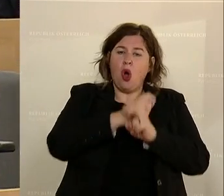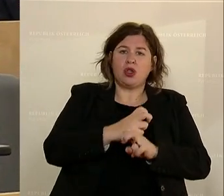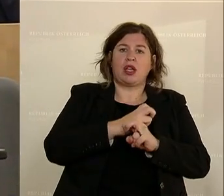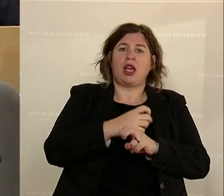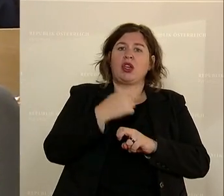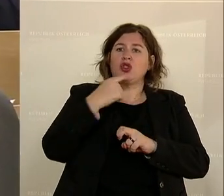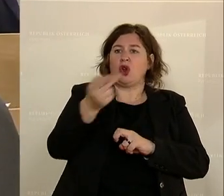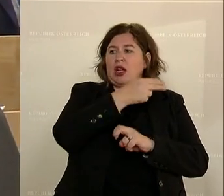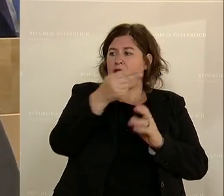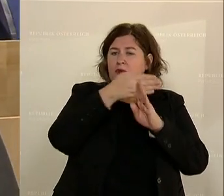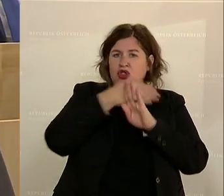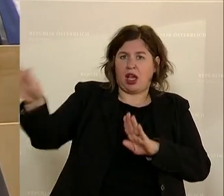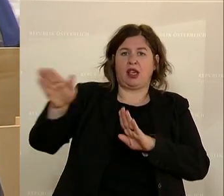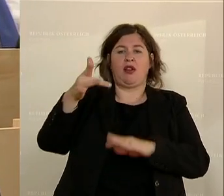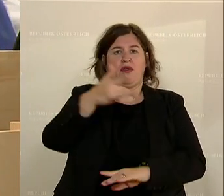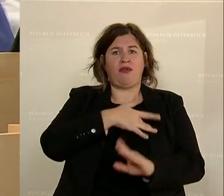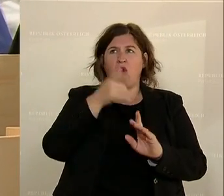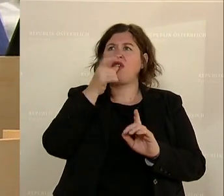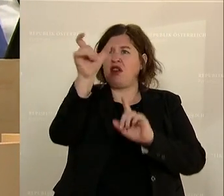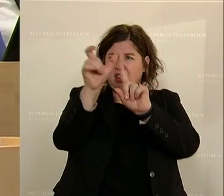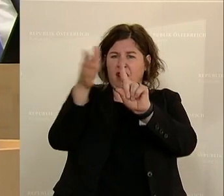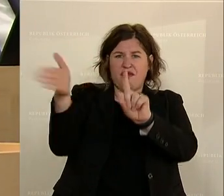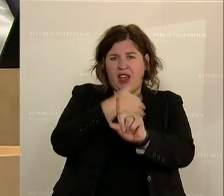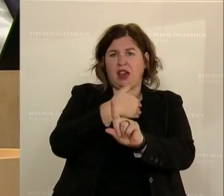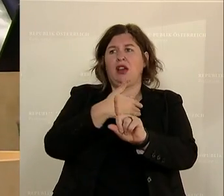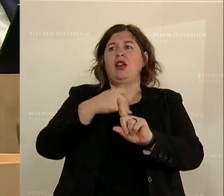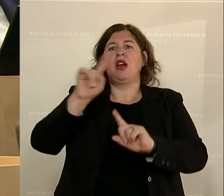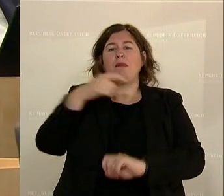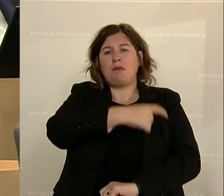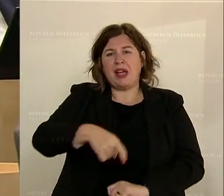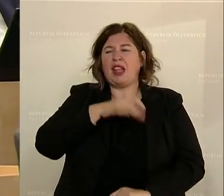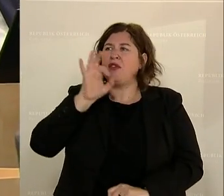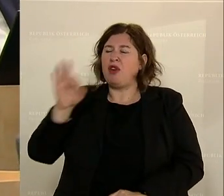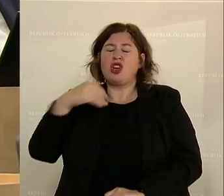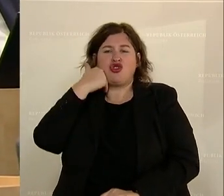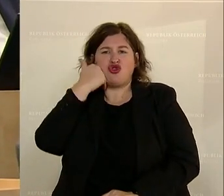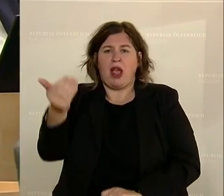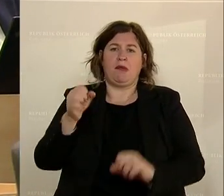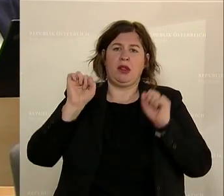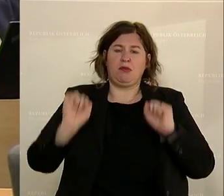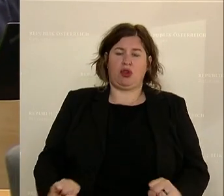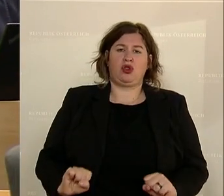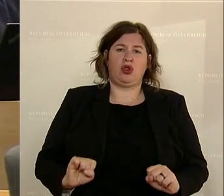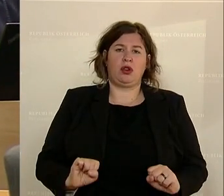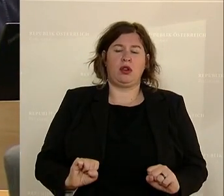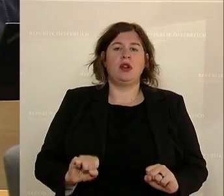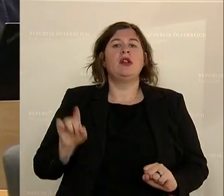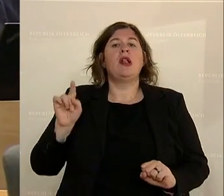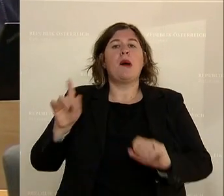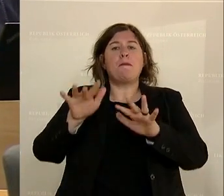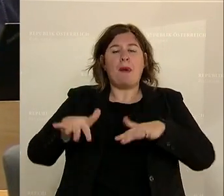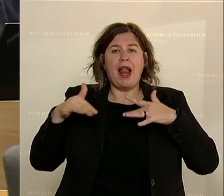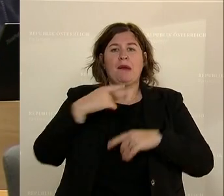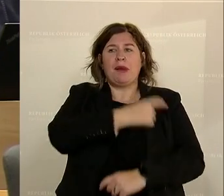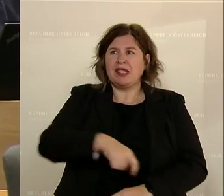streichen sollte, die den Begriff Volk aus dem Namen streichen sollte, eine Partei, für die man sich schämen muss. Eine Parlamentspartei, die das